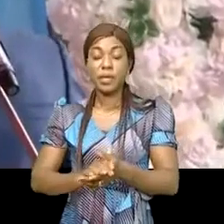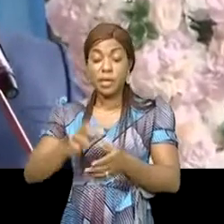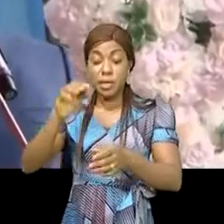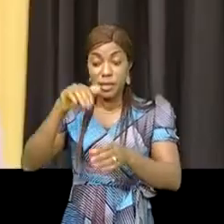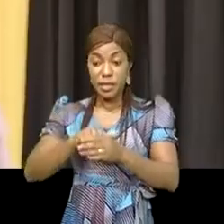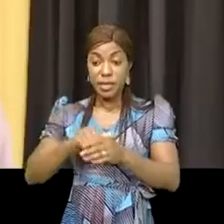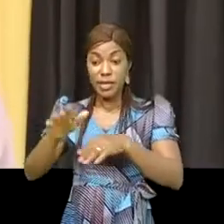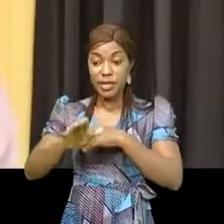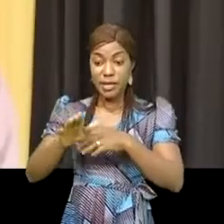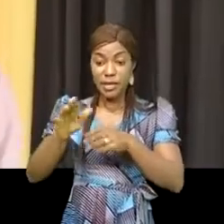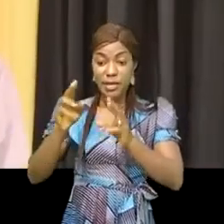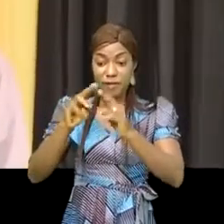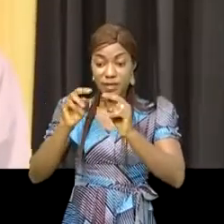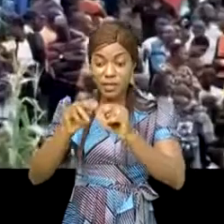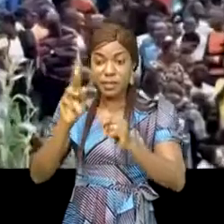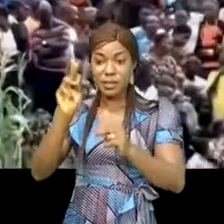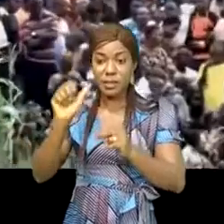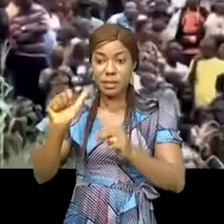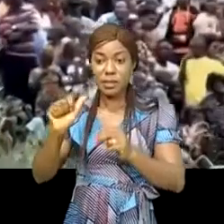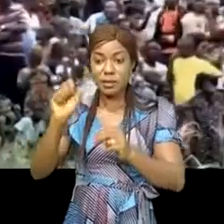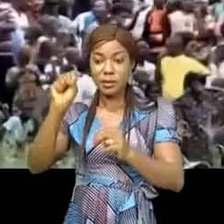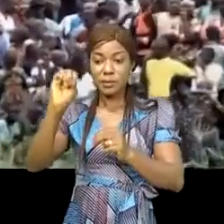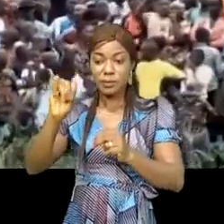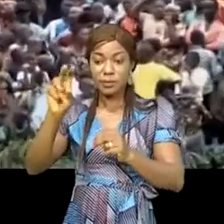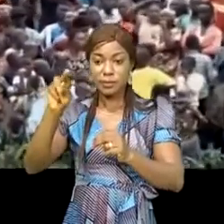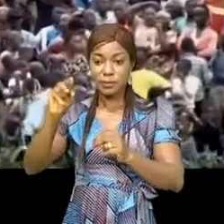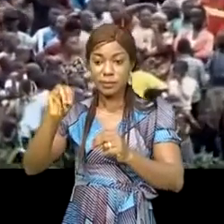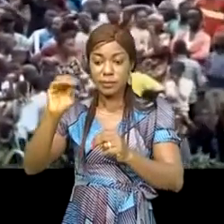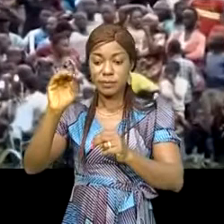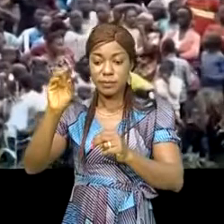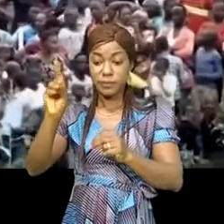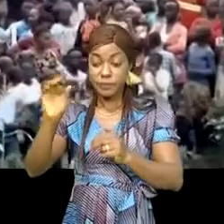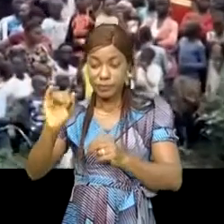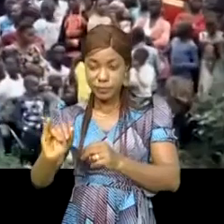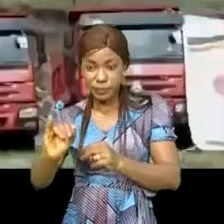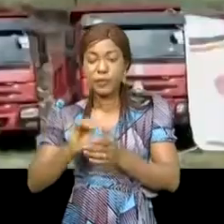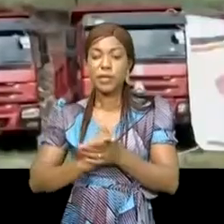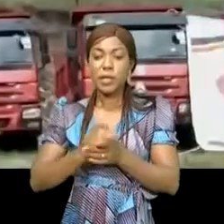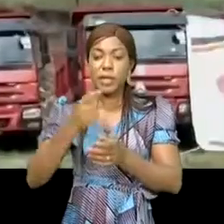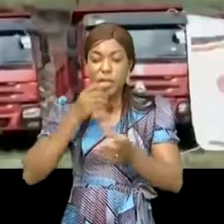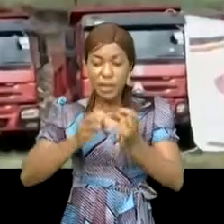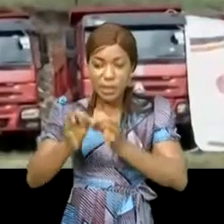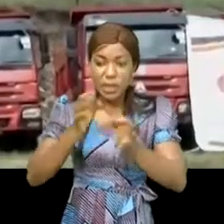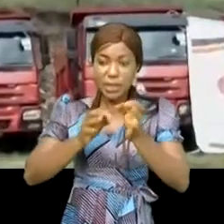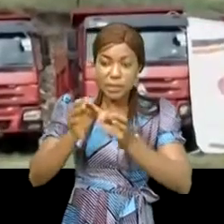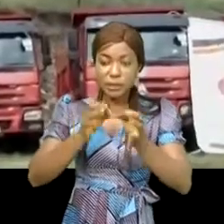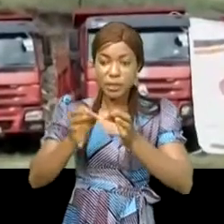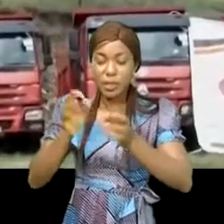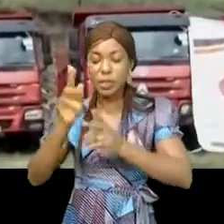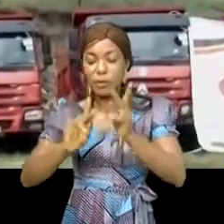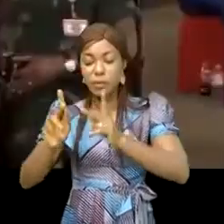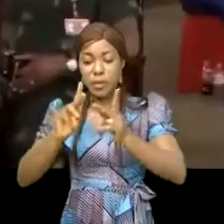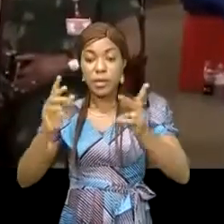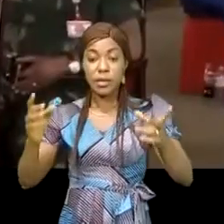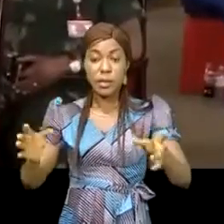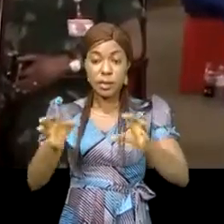son homologue Youwere Kagouta Mousseveni se sont adressés devant une foule en liesse qui voit se matérialiser un rêve qui devrait résoudre à